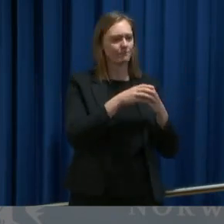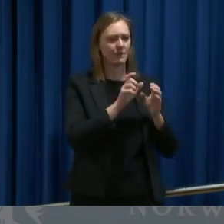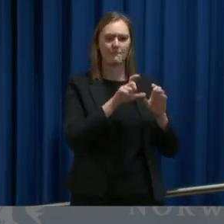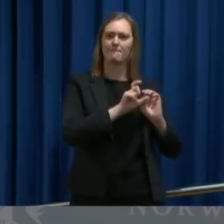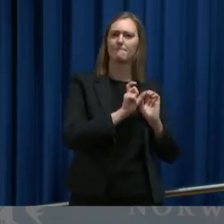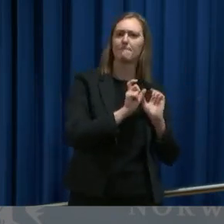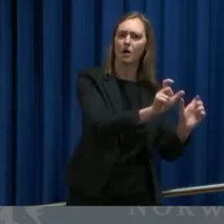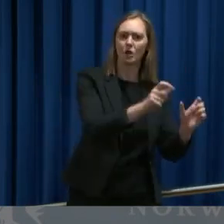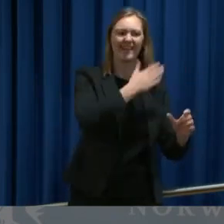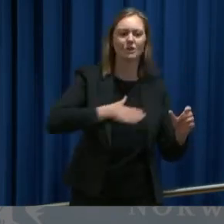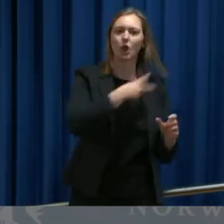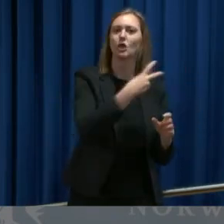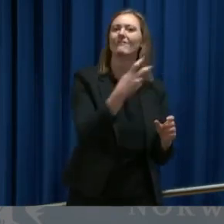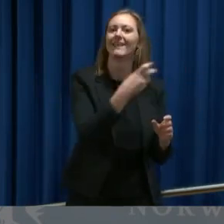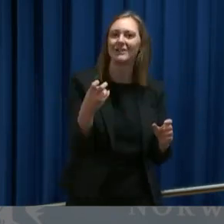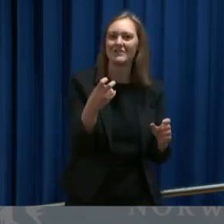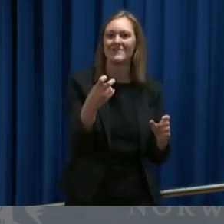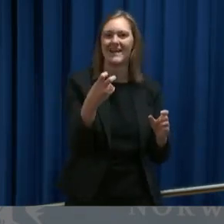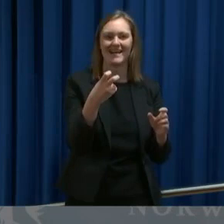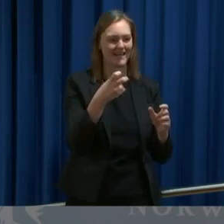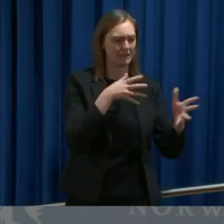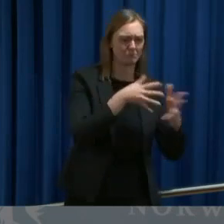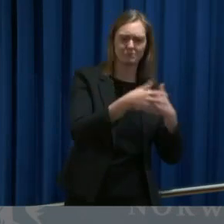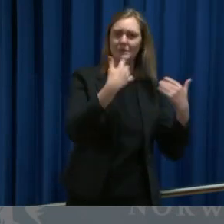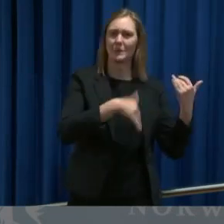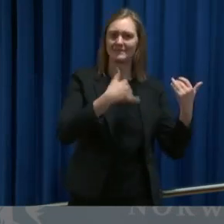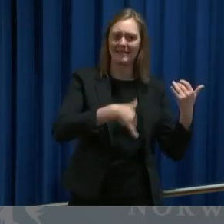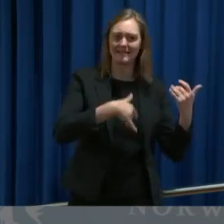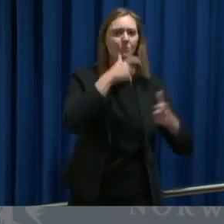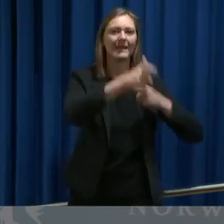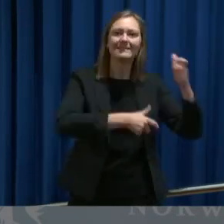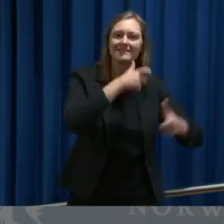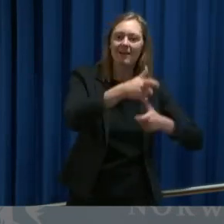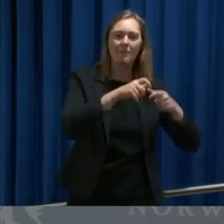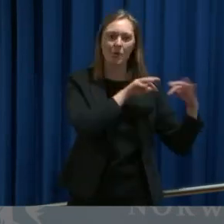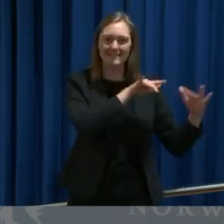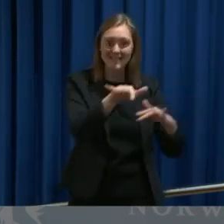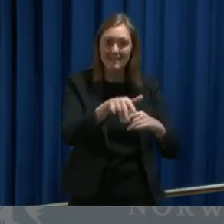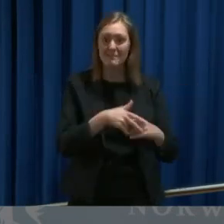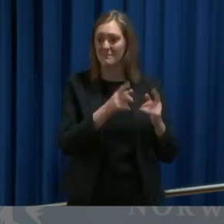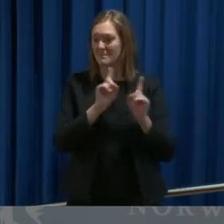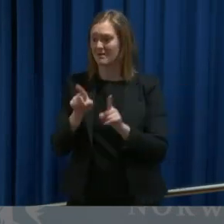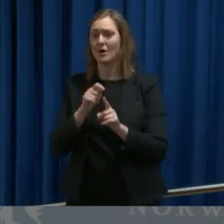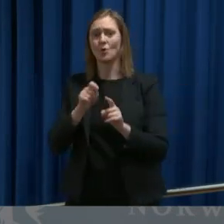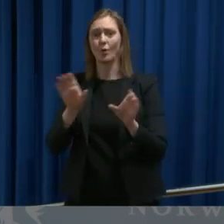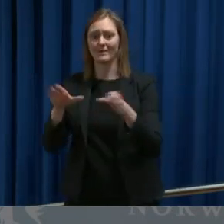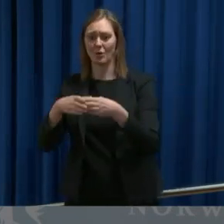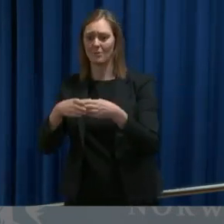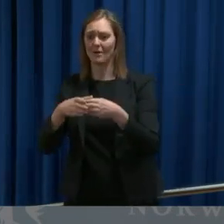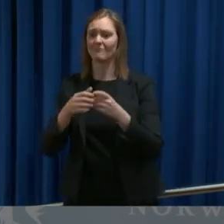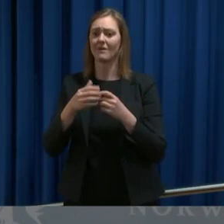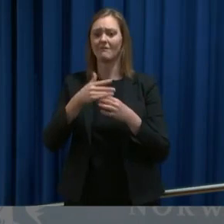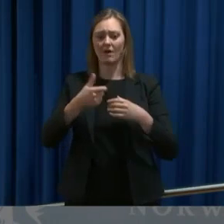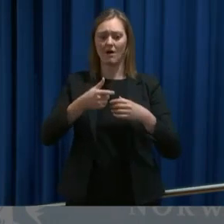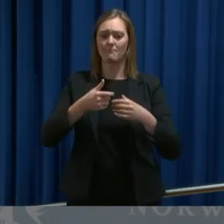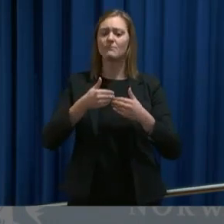2020 hvor det arrangeres konserter på Instagram og på streaming til grupper som reiser fra bakår til